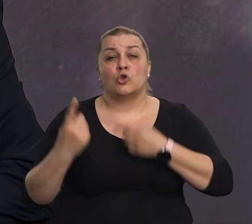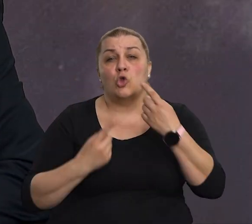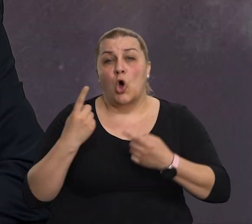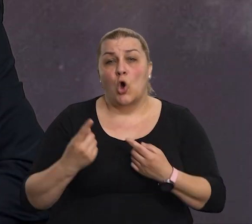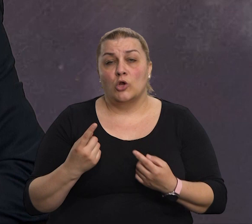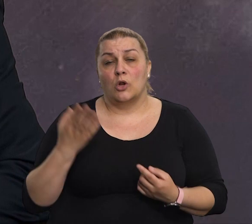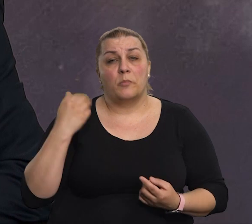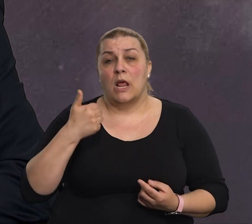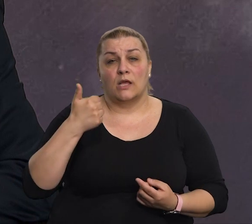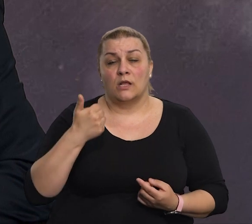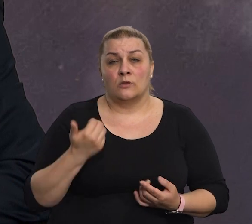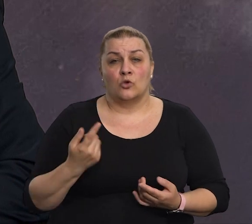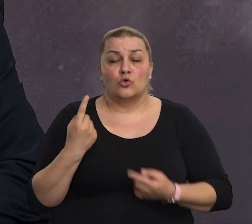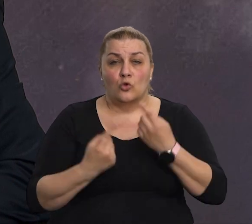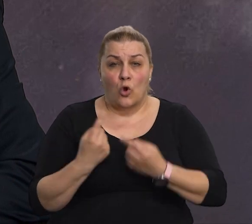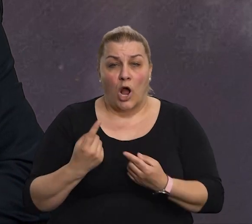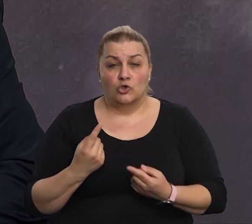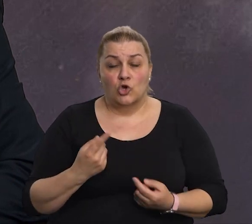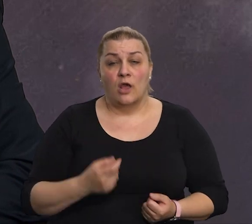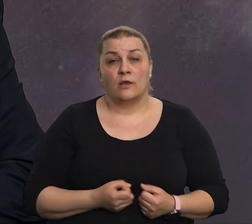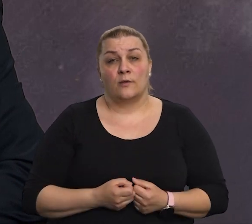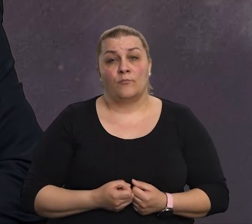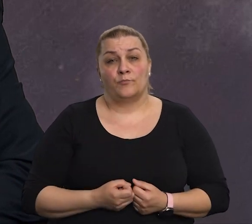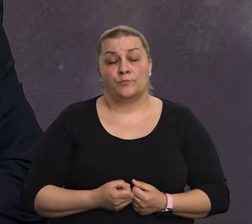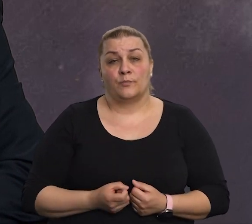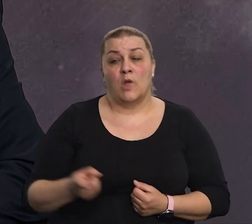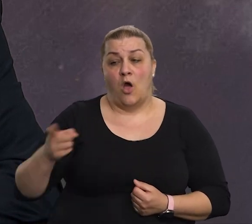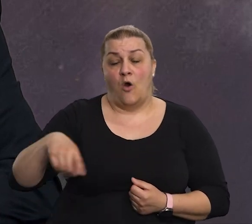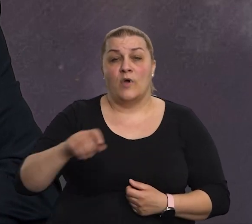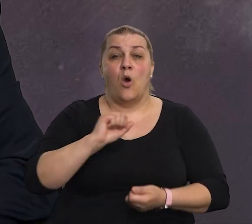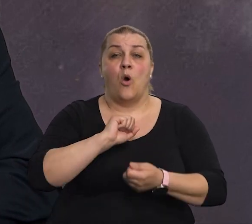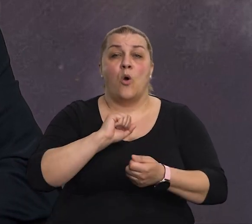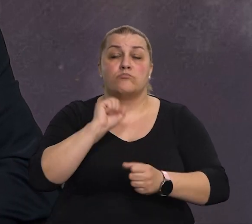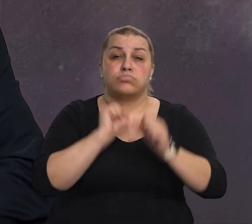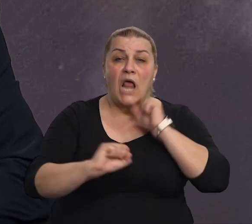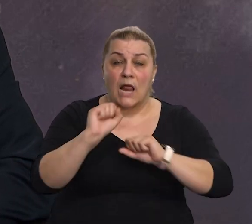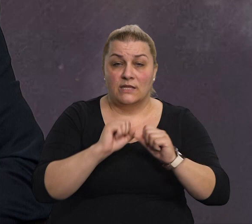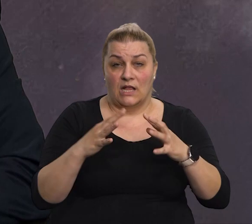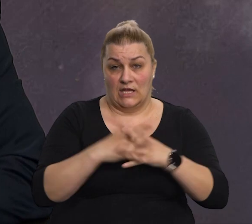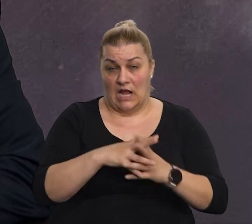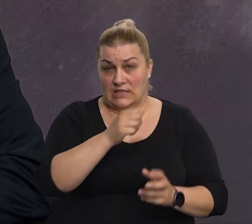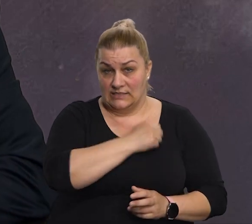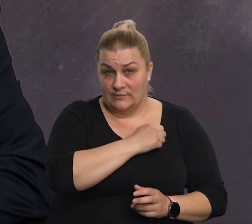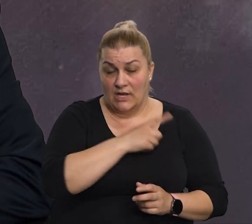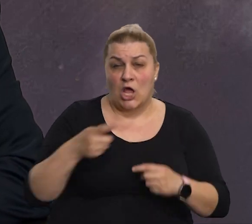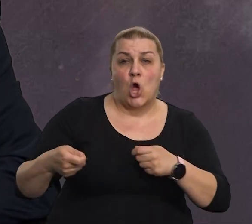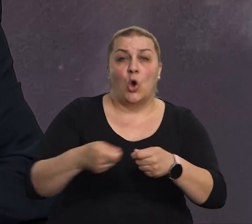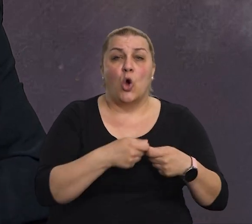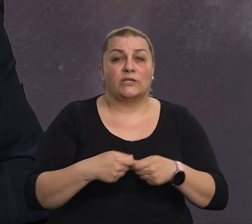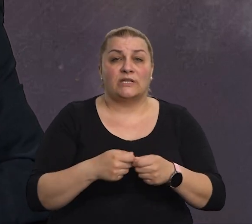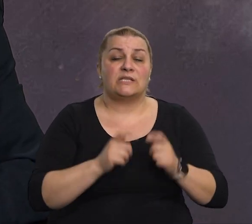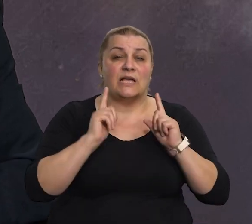događaj na koji ste vi branitelji grada, Splita, koordinacija borbenih, ratnih, postrobih,